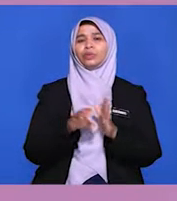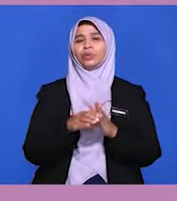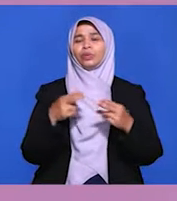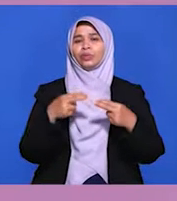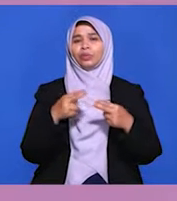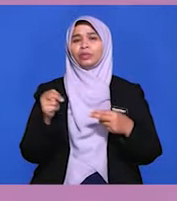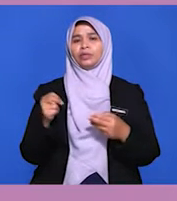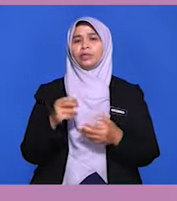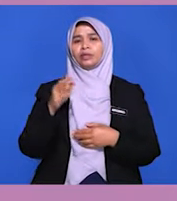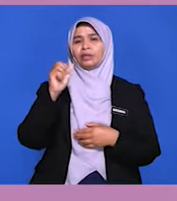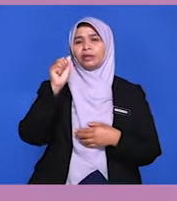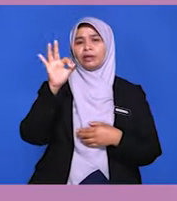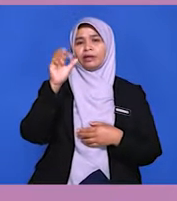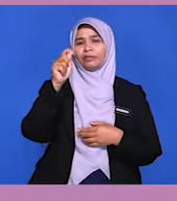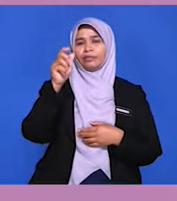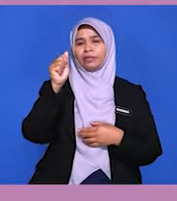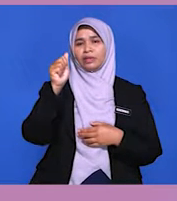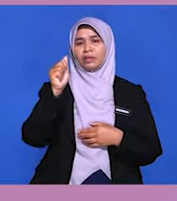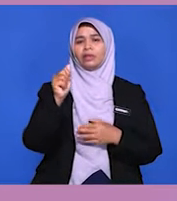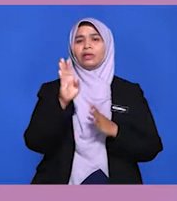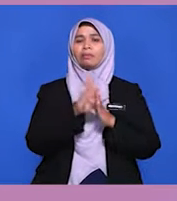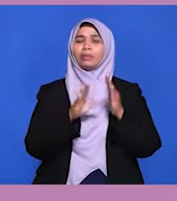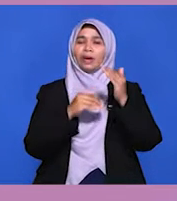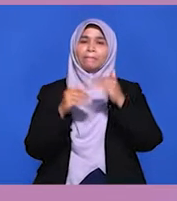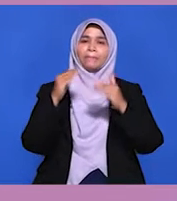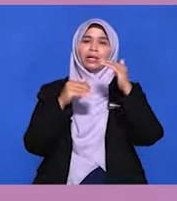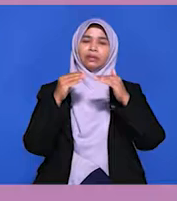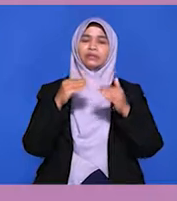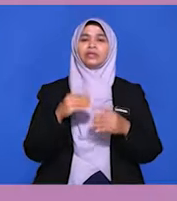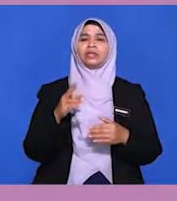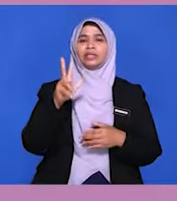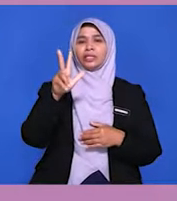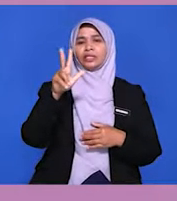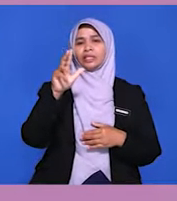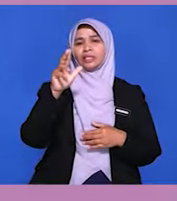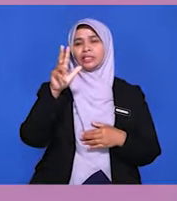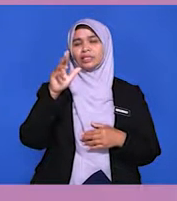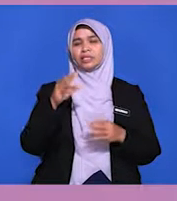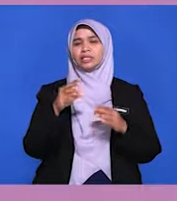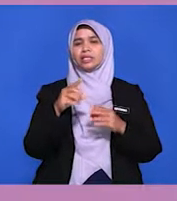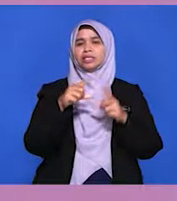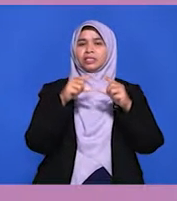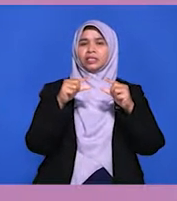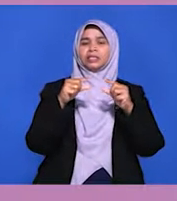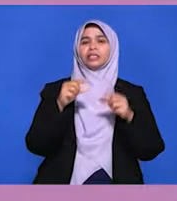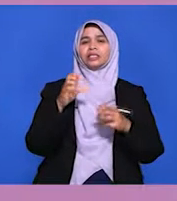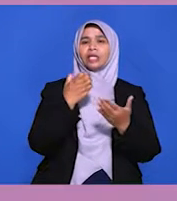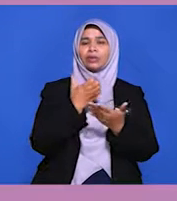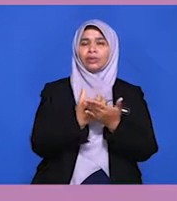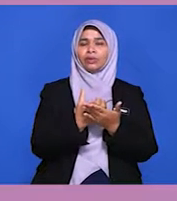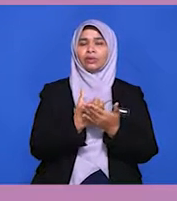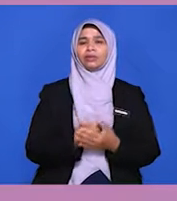bebas AFTA, pembangunan segitiga pertumbuhan ekonomi. contohnya,